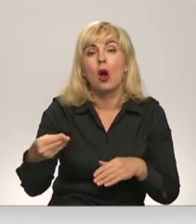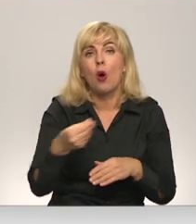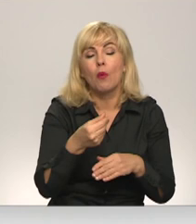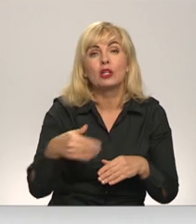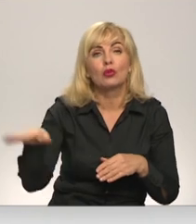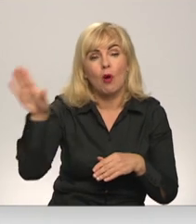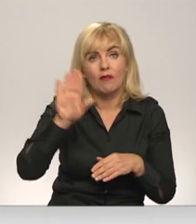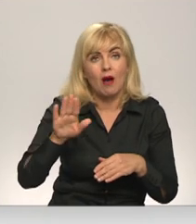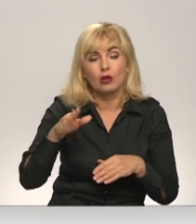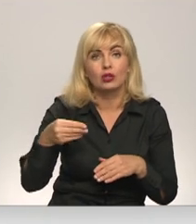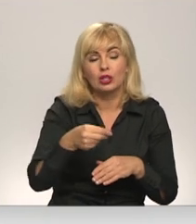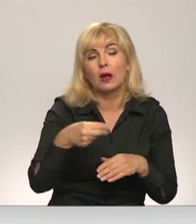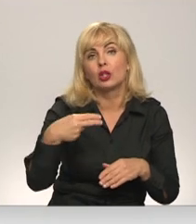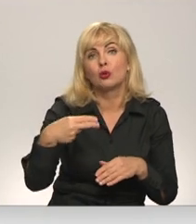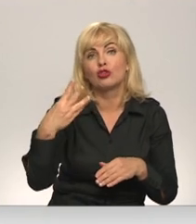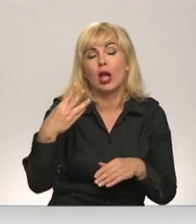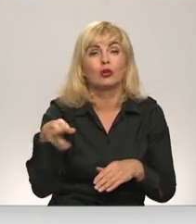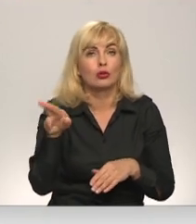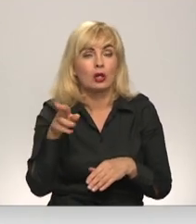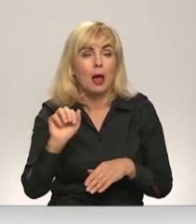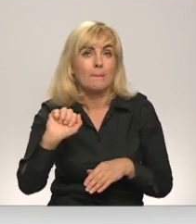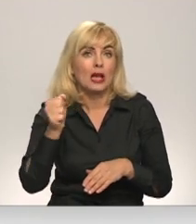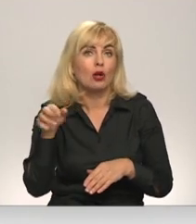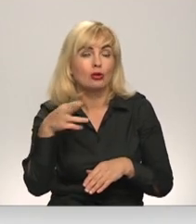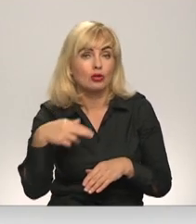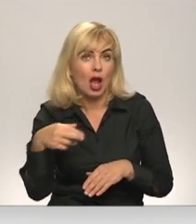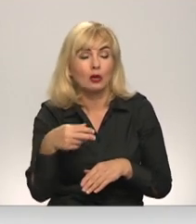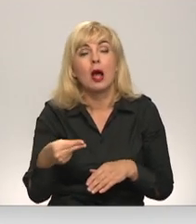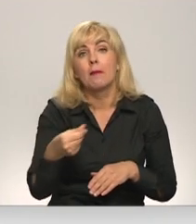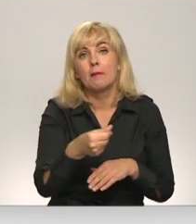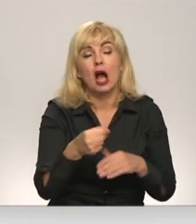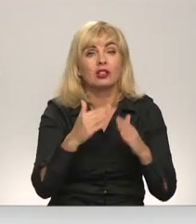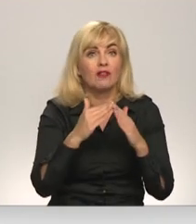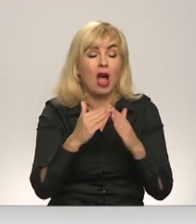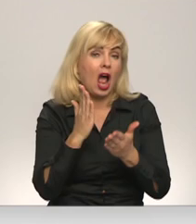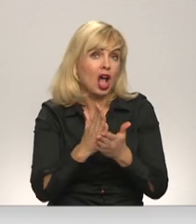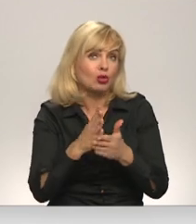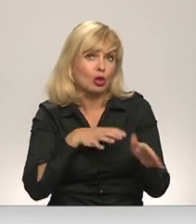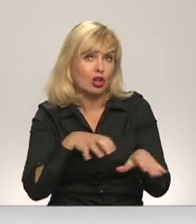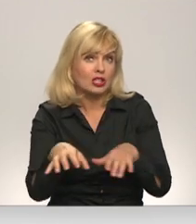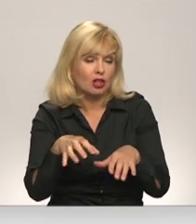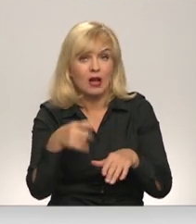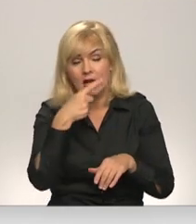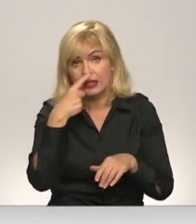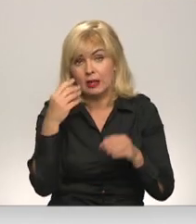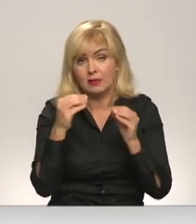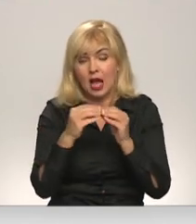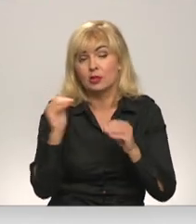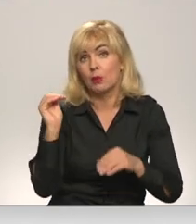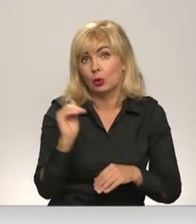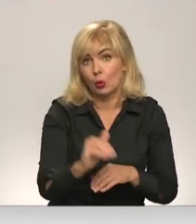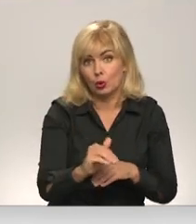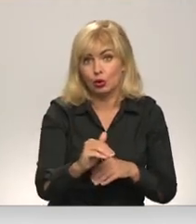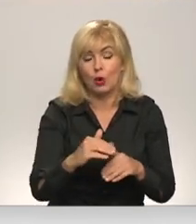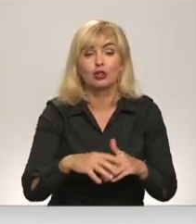no valsts izmaksāt 24 miljonus eiro. Tik maksājot farmā esožās ūdēles, kur skaits ir ap 110 tūkstošiem.